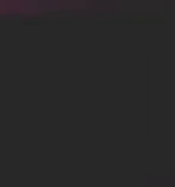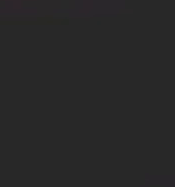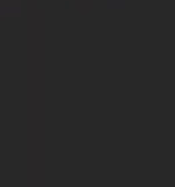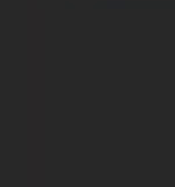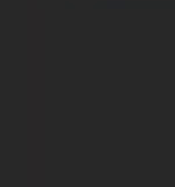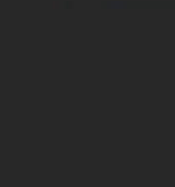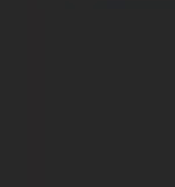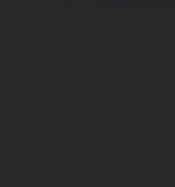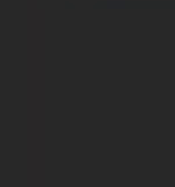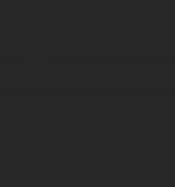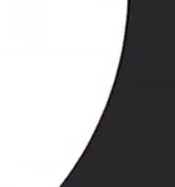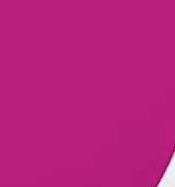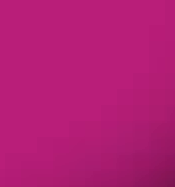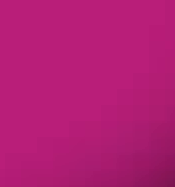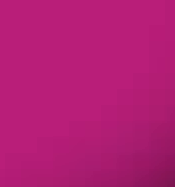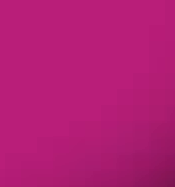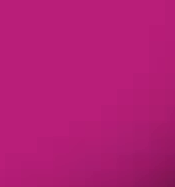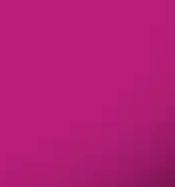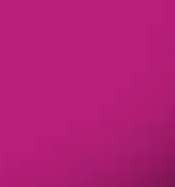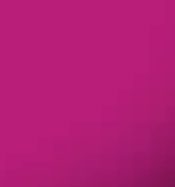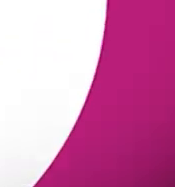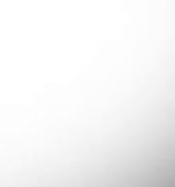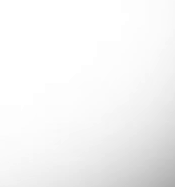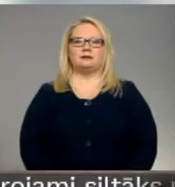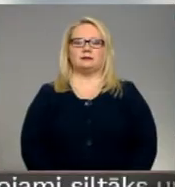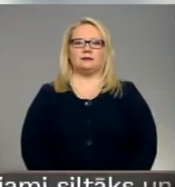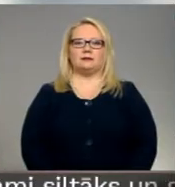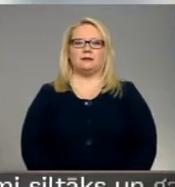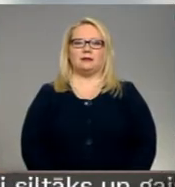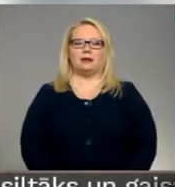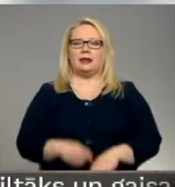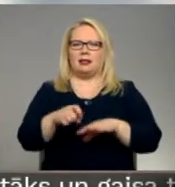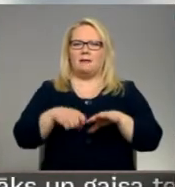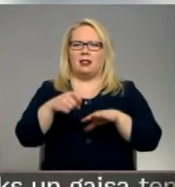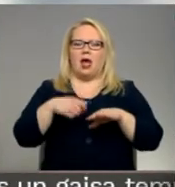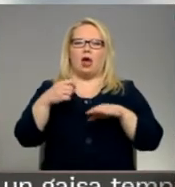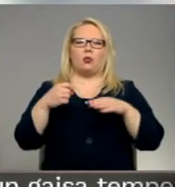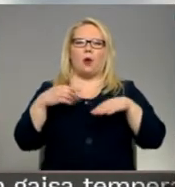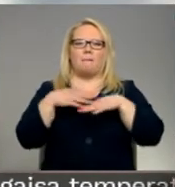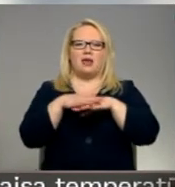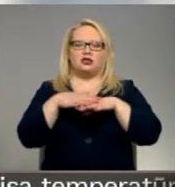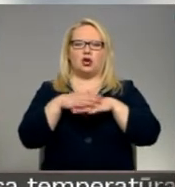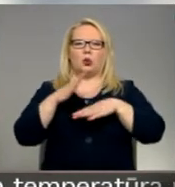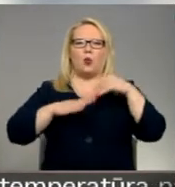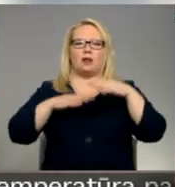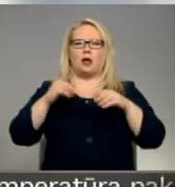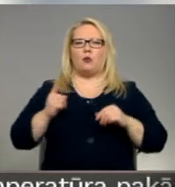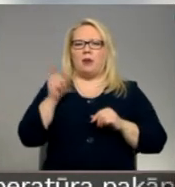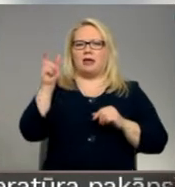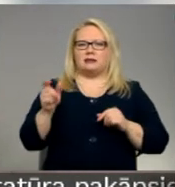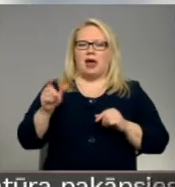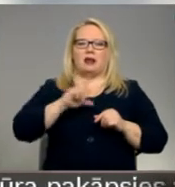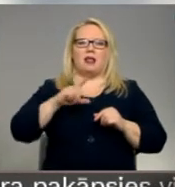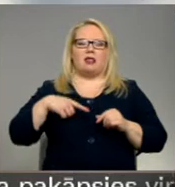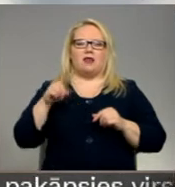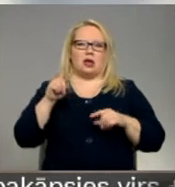Re! Viss ēters ir te! Knipalēto mežģīņu rokdarbu meistari Latvijā